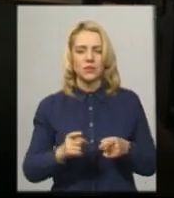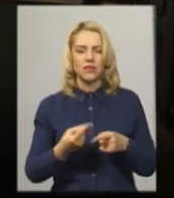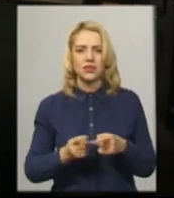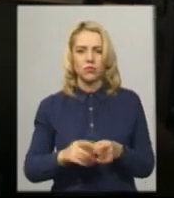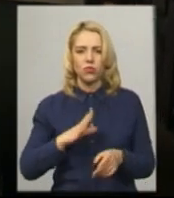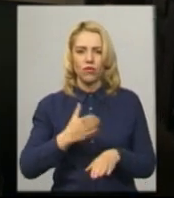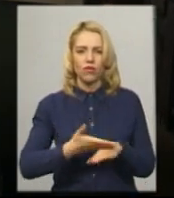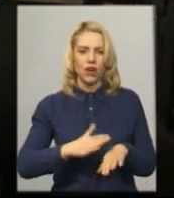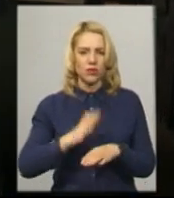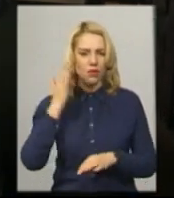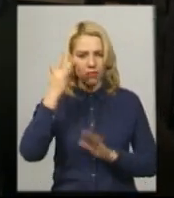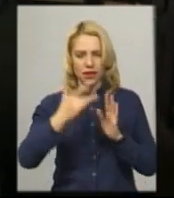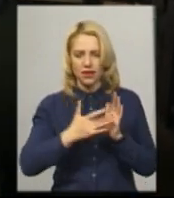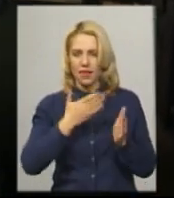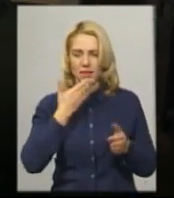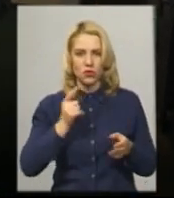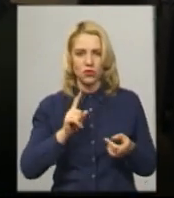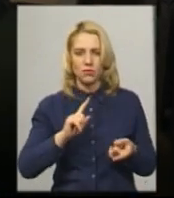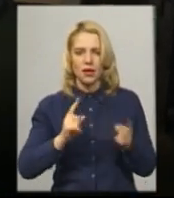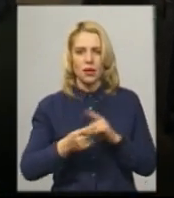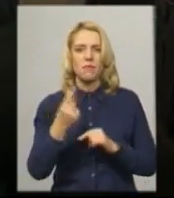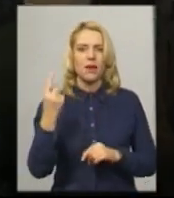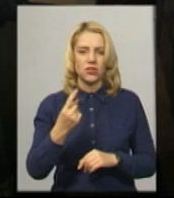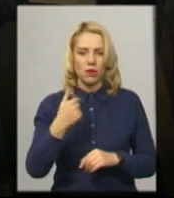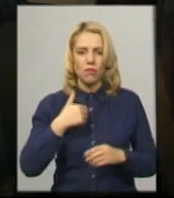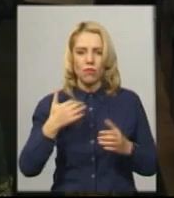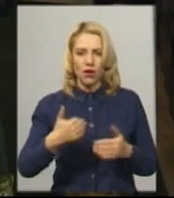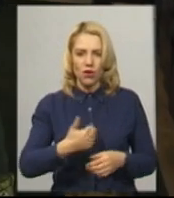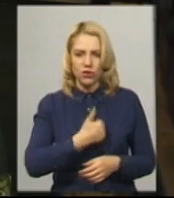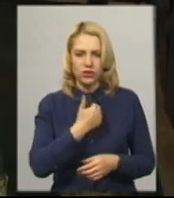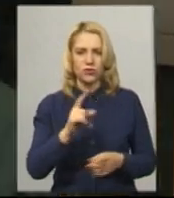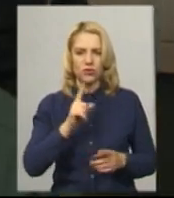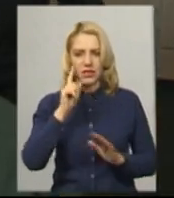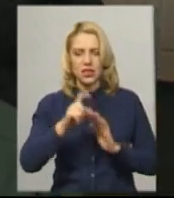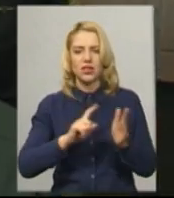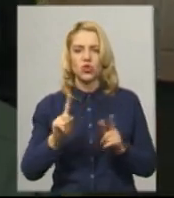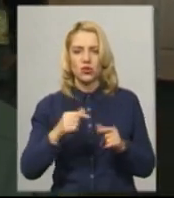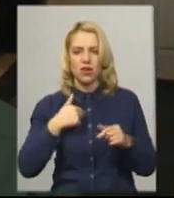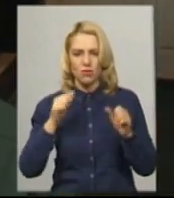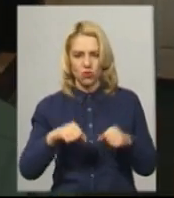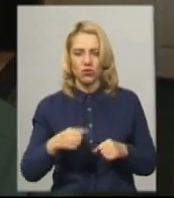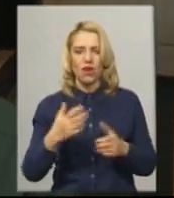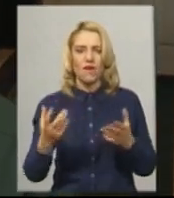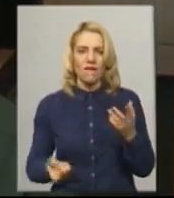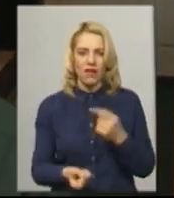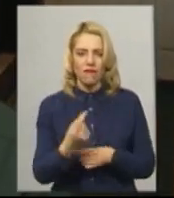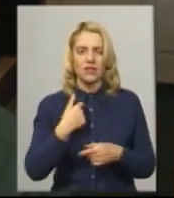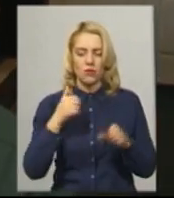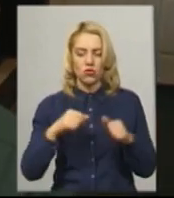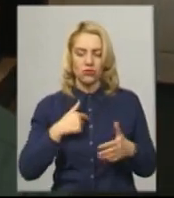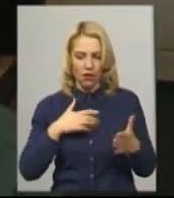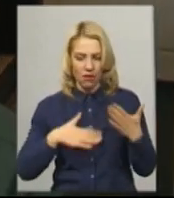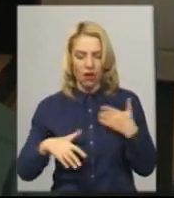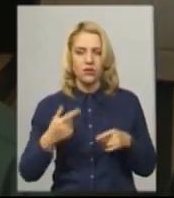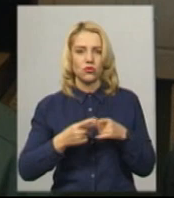не став собі за мету стати першим. Я хотів дізнатися, що я можу. Виявляється, що можу. Звичайно, я радий. Я цьому навчався, я цього